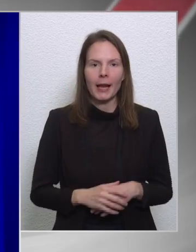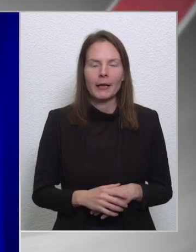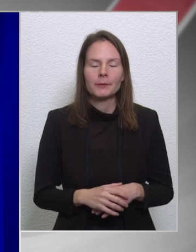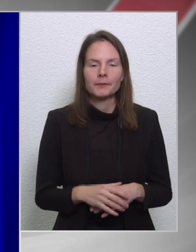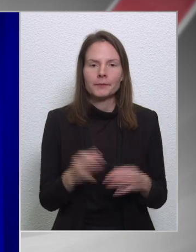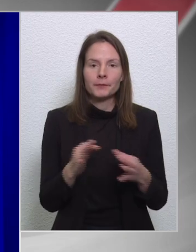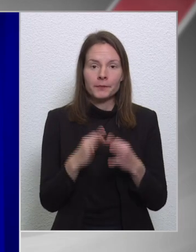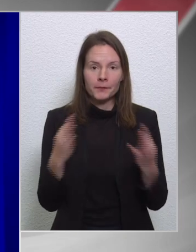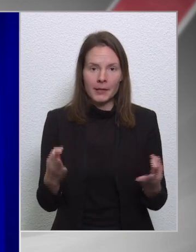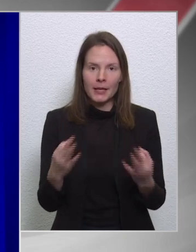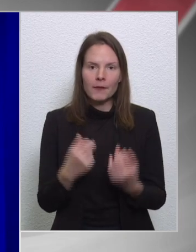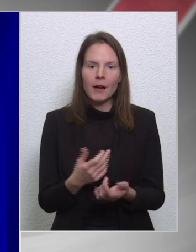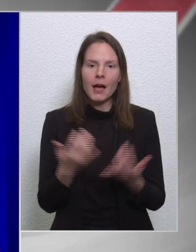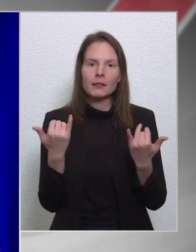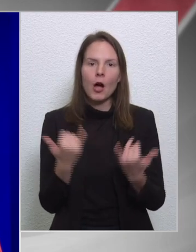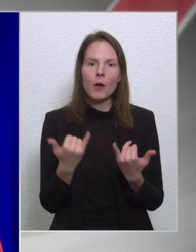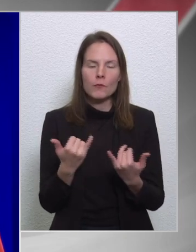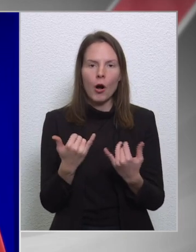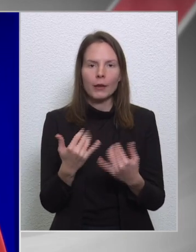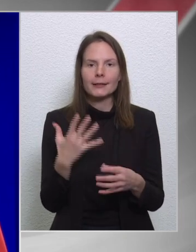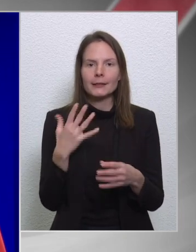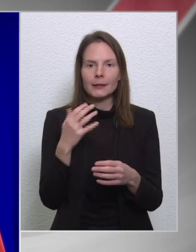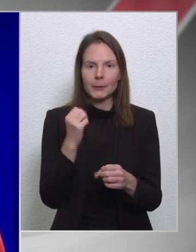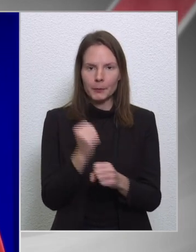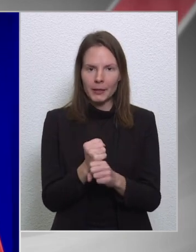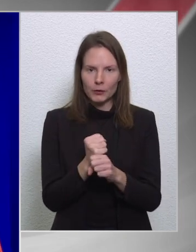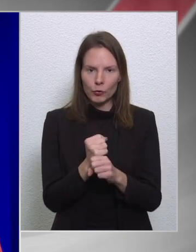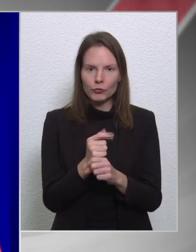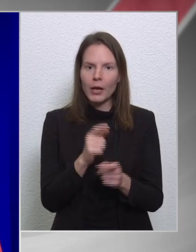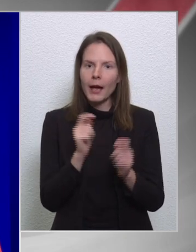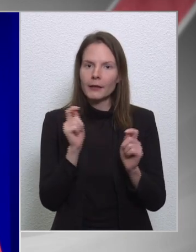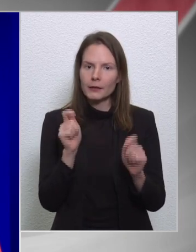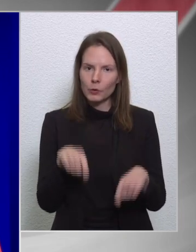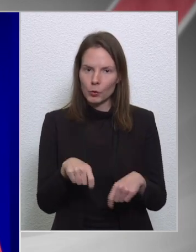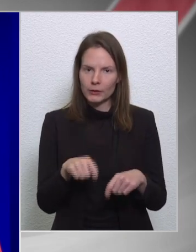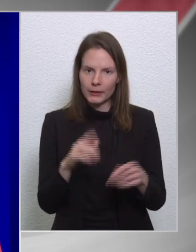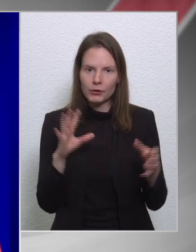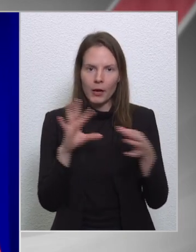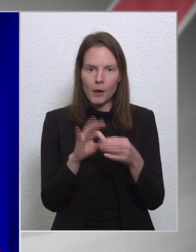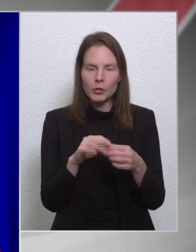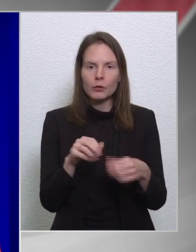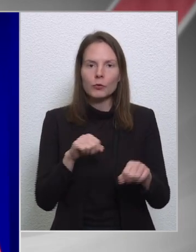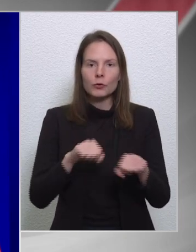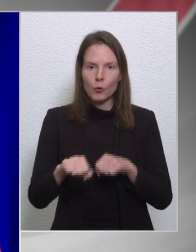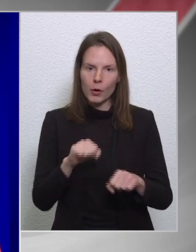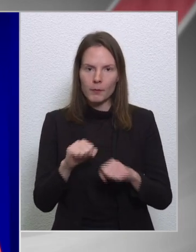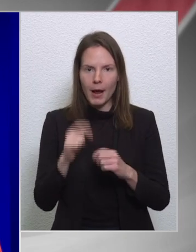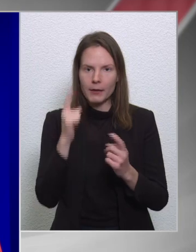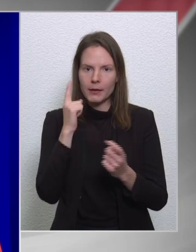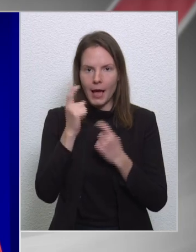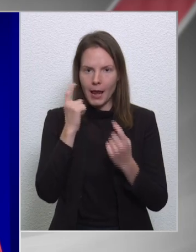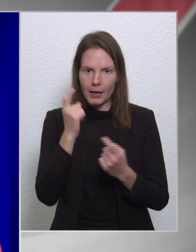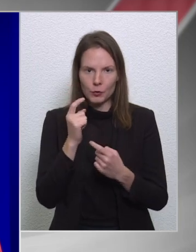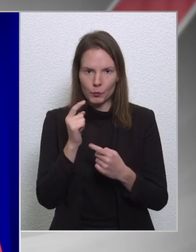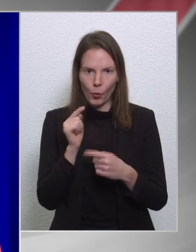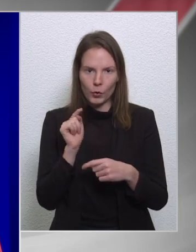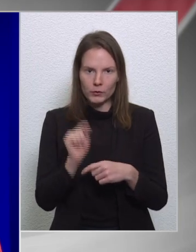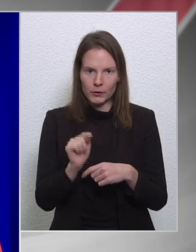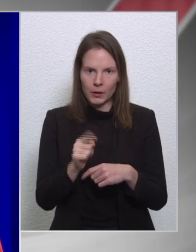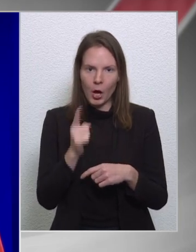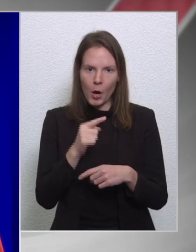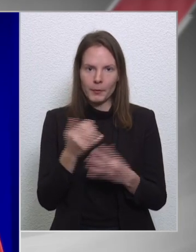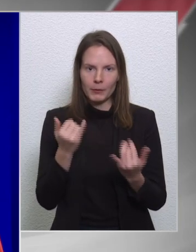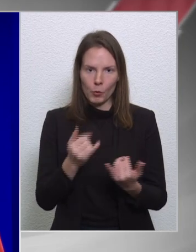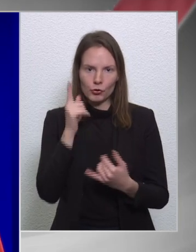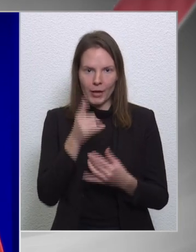Nyilvánvalóan a mai bizottsági döntéssel kapcsolatos kormányálláspont az, amit most